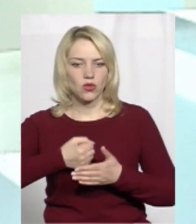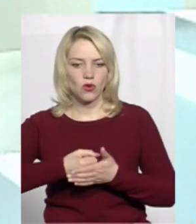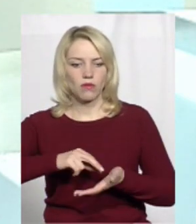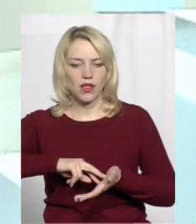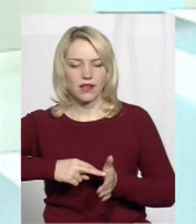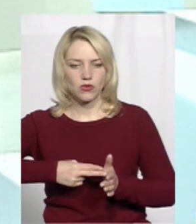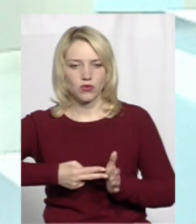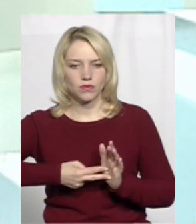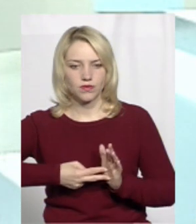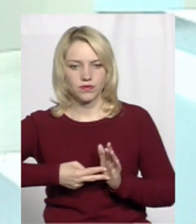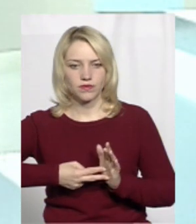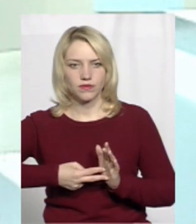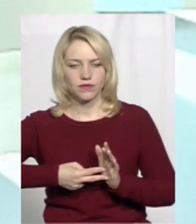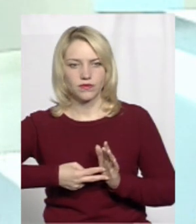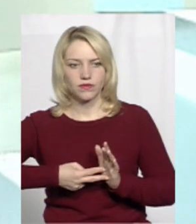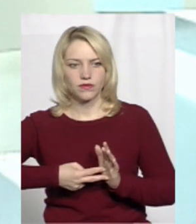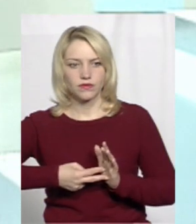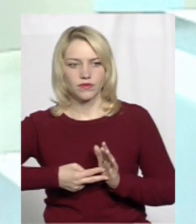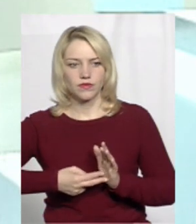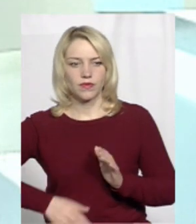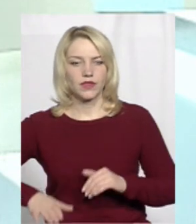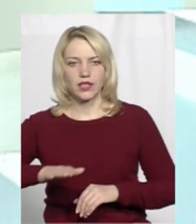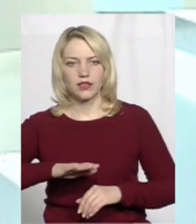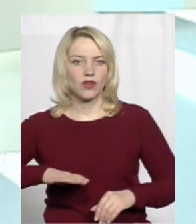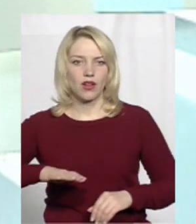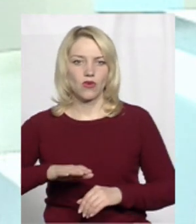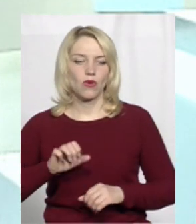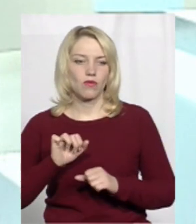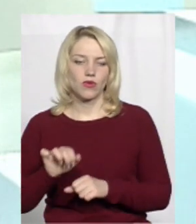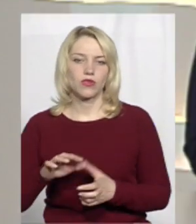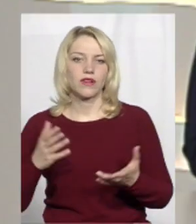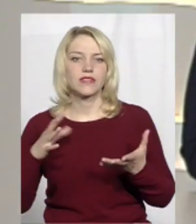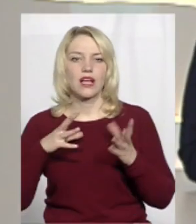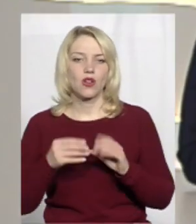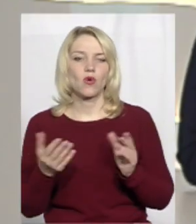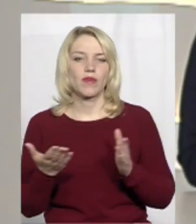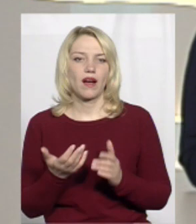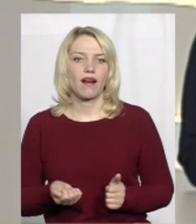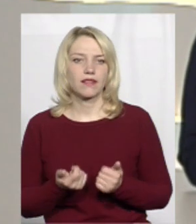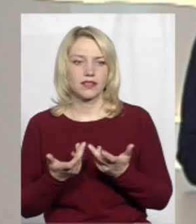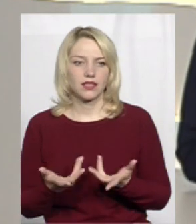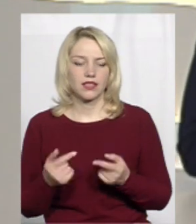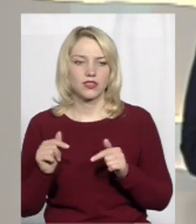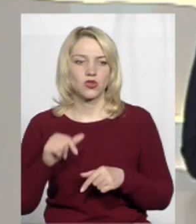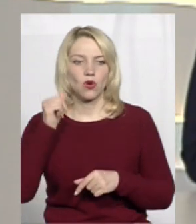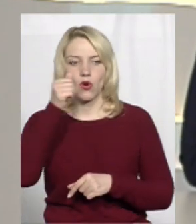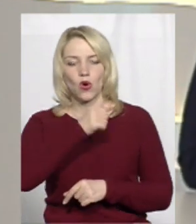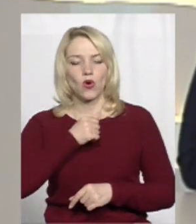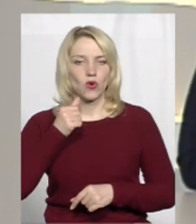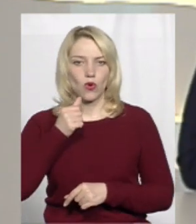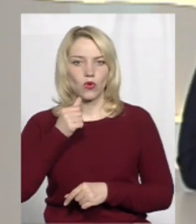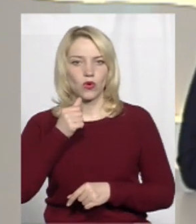плану територіальної оборони. А загалом яка кількість от цього року